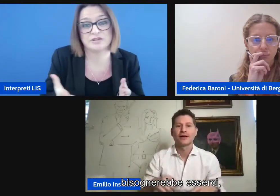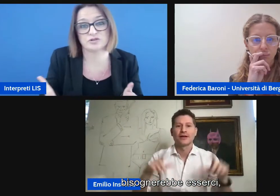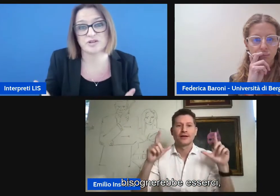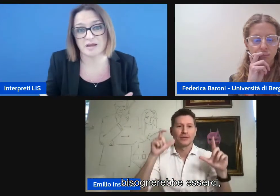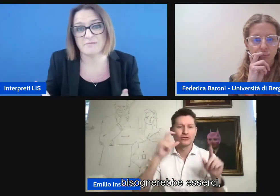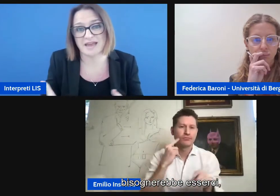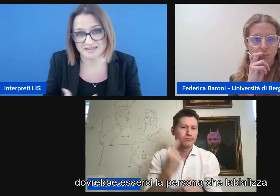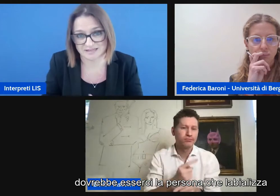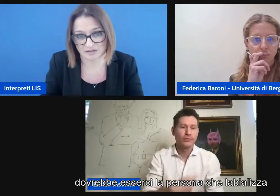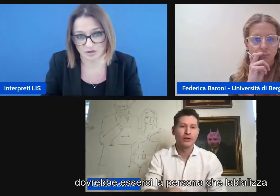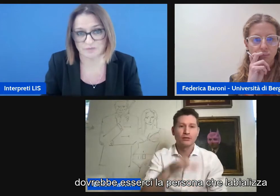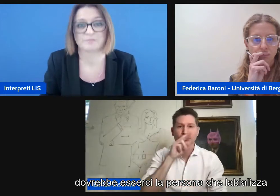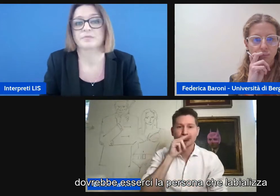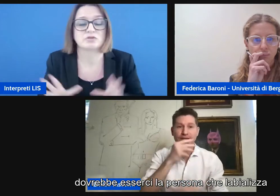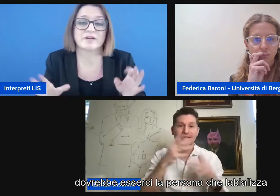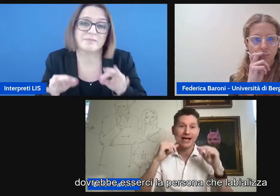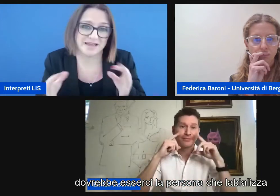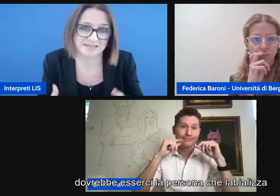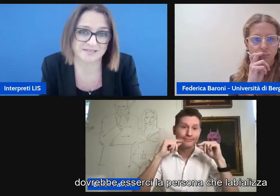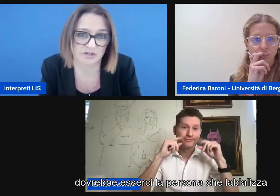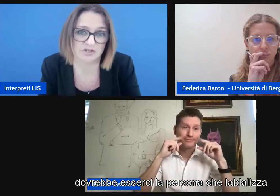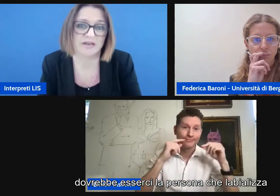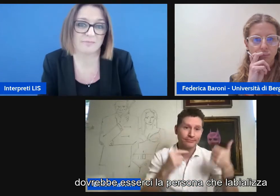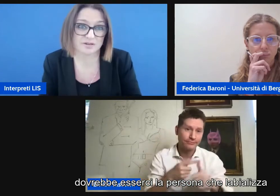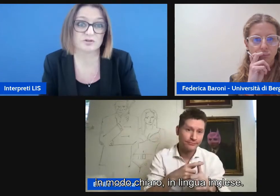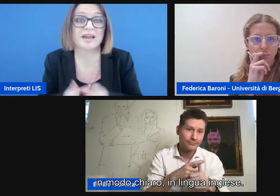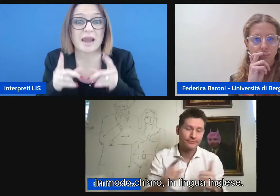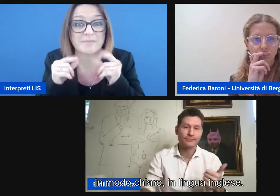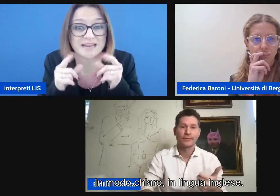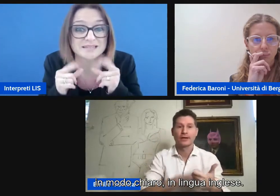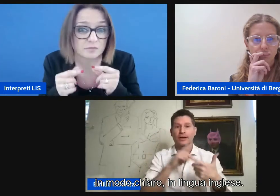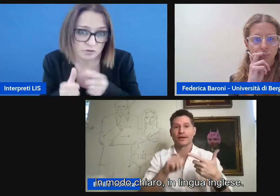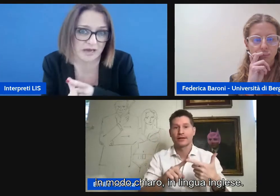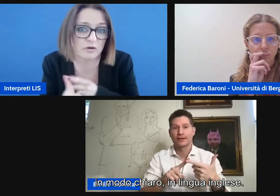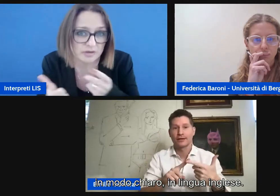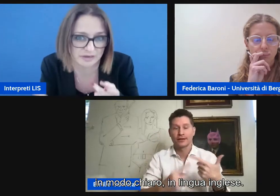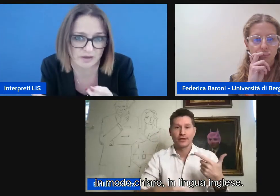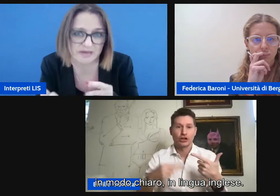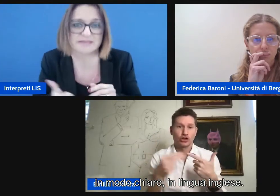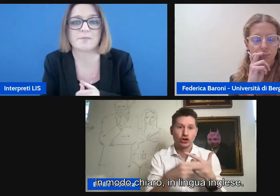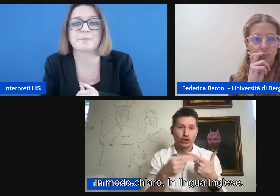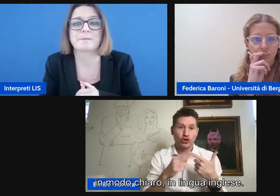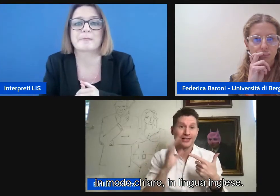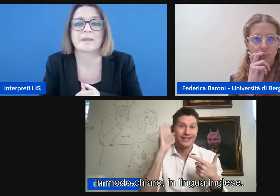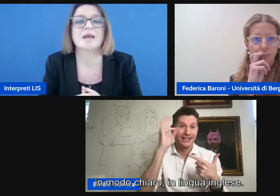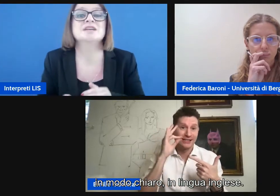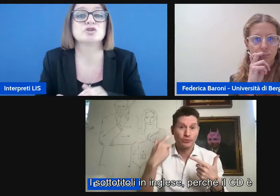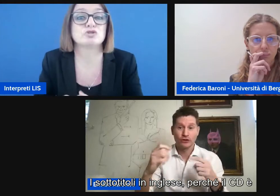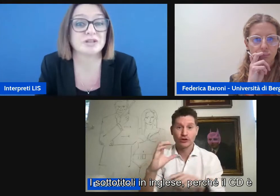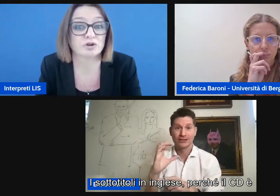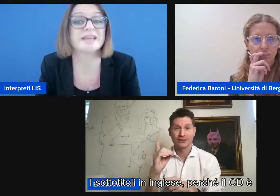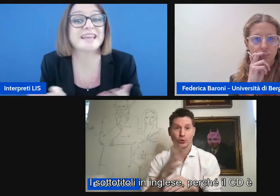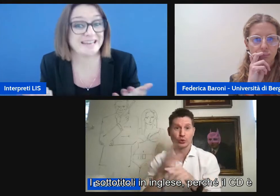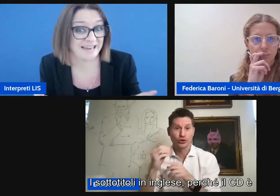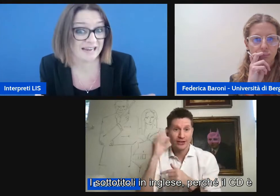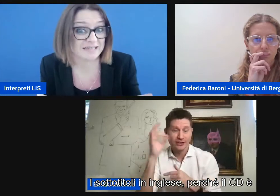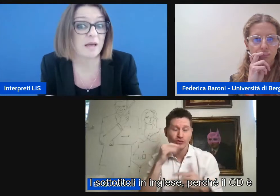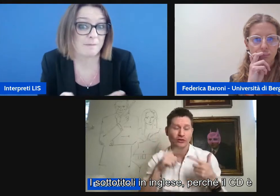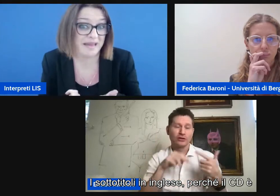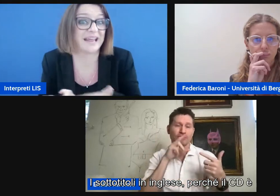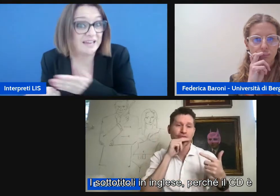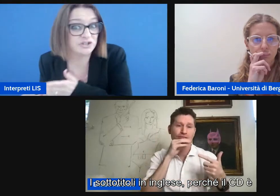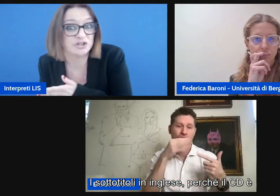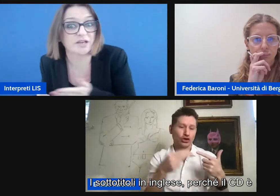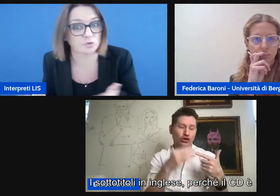inglese bisognerebbe esserci dovrebbe esserci la persona che la avvializza in modo chiaro in lingua inglese i sottotitoli in